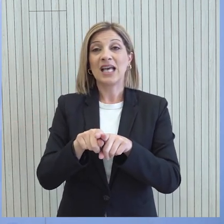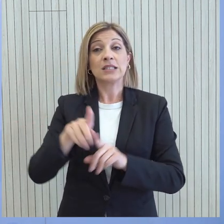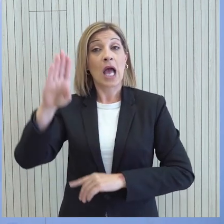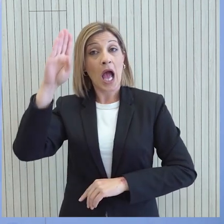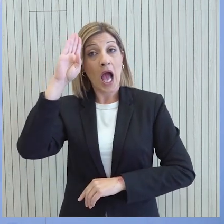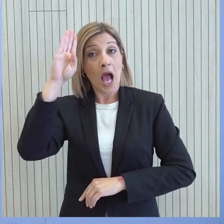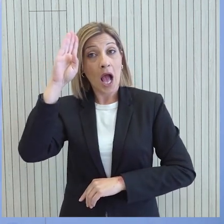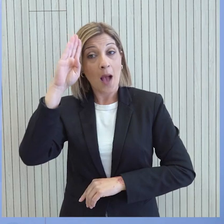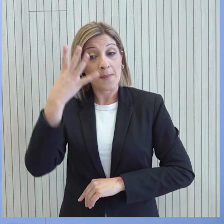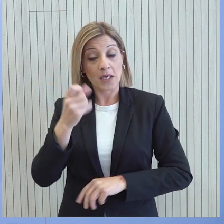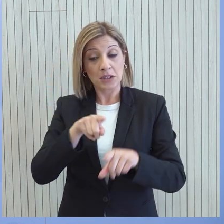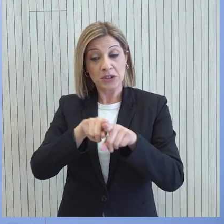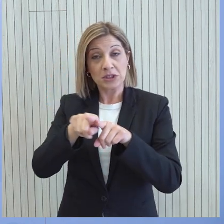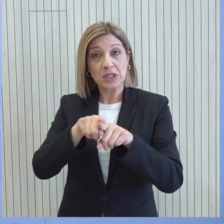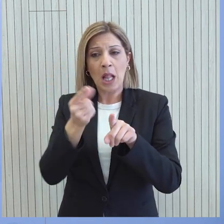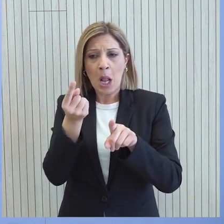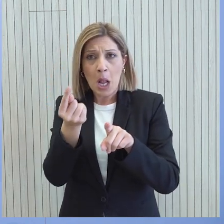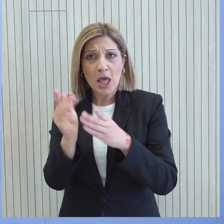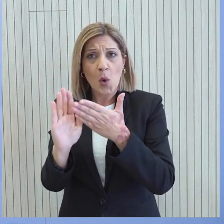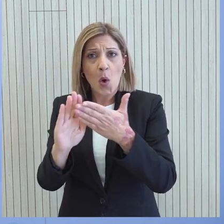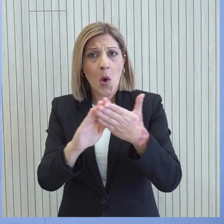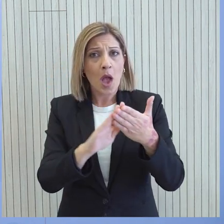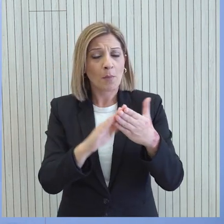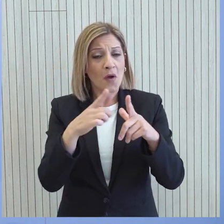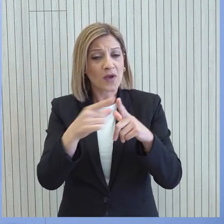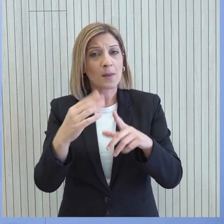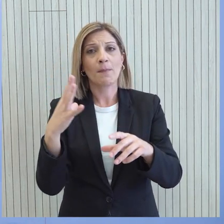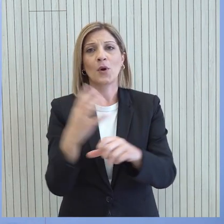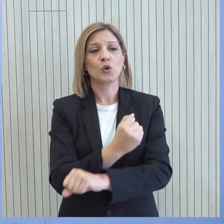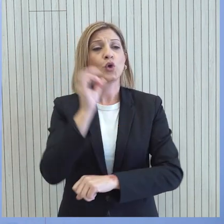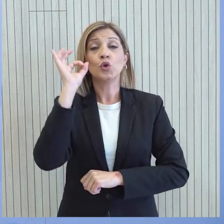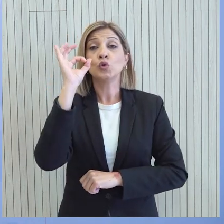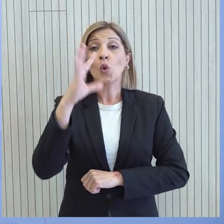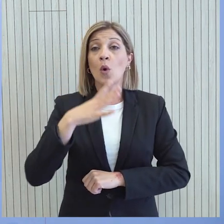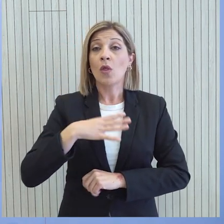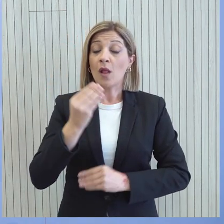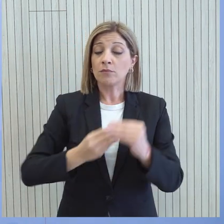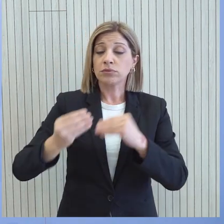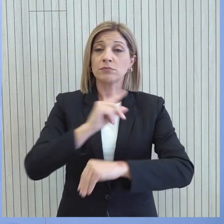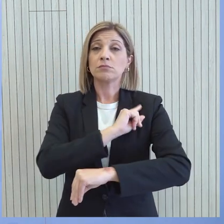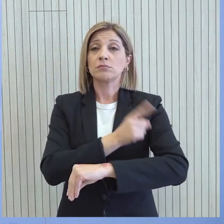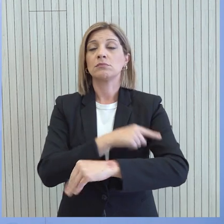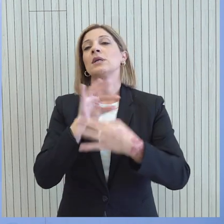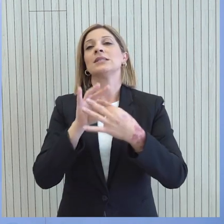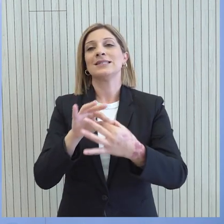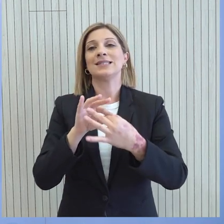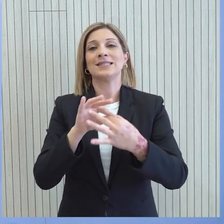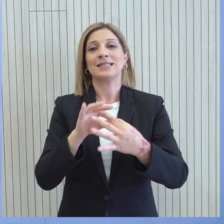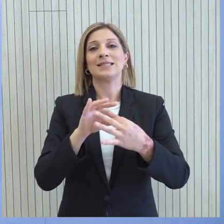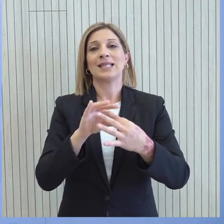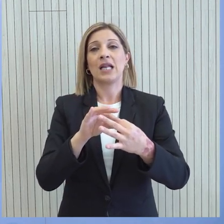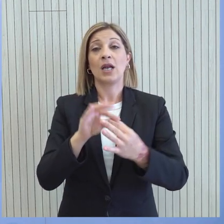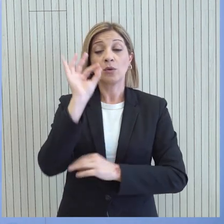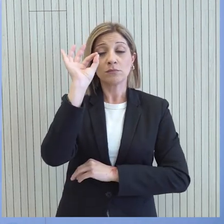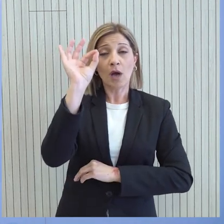έχουν με πολύ λίγα κράτενα το παγκόσμιο στοχεύει στην εντατική ενίσχυση της συνεργασίας των δύο χωρών με πολύ